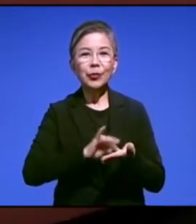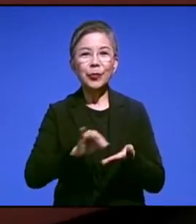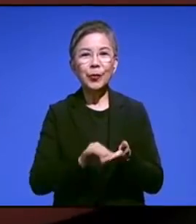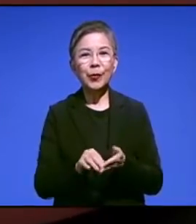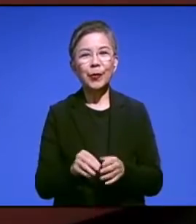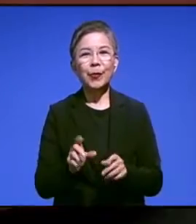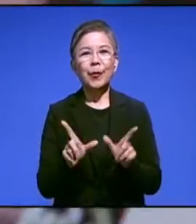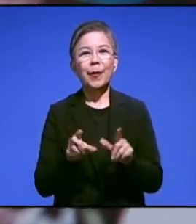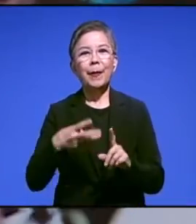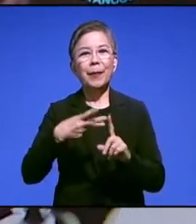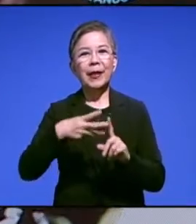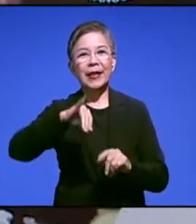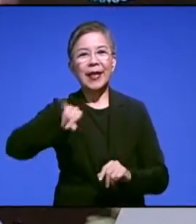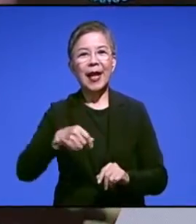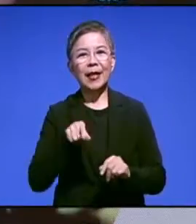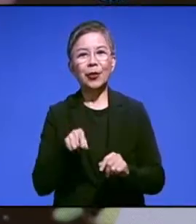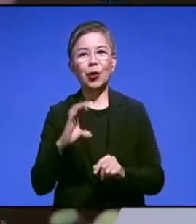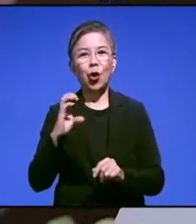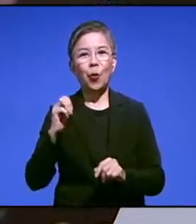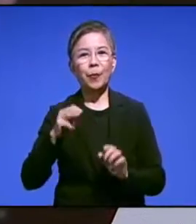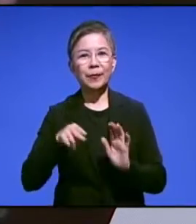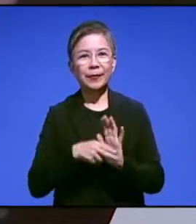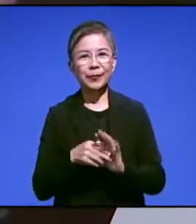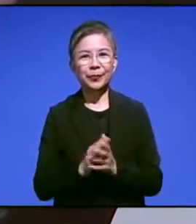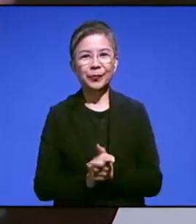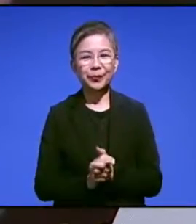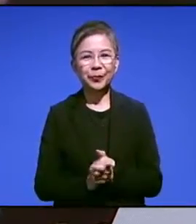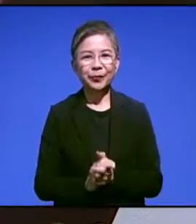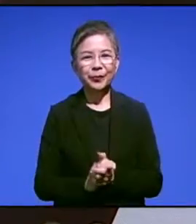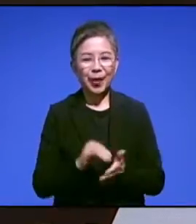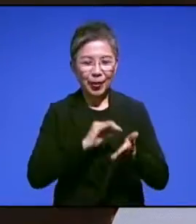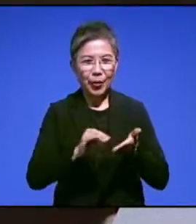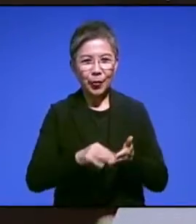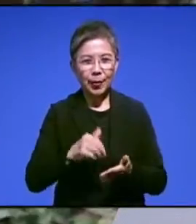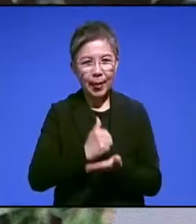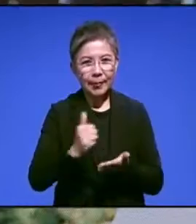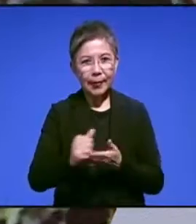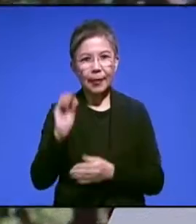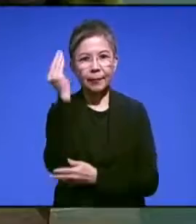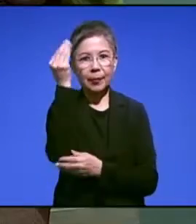beritajakarta.tv atau akun resmi sosial media Pemprov DKI Jakarta.